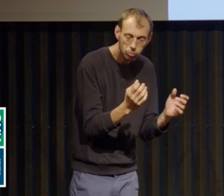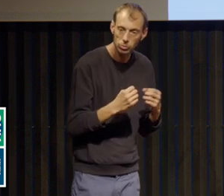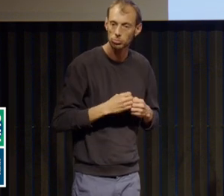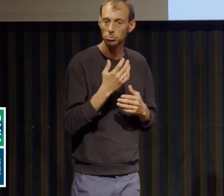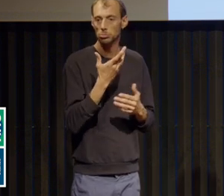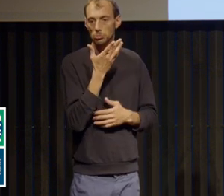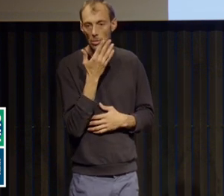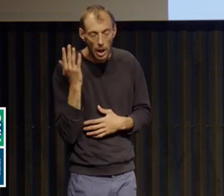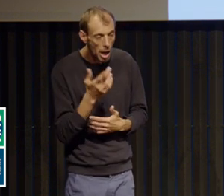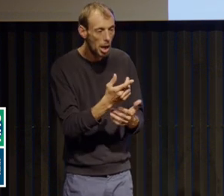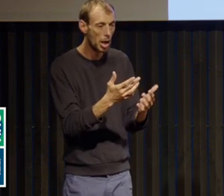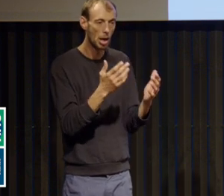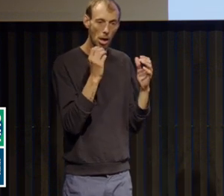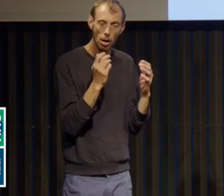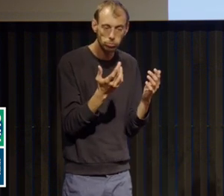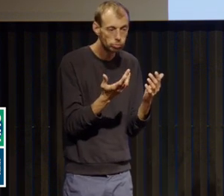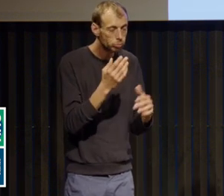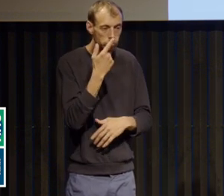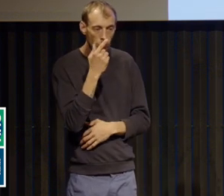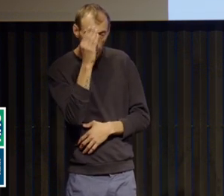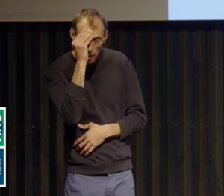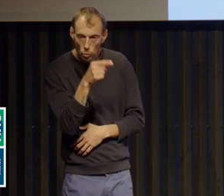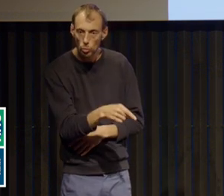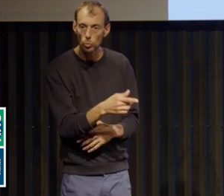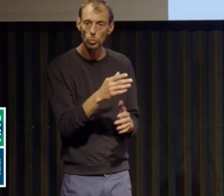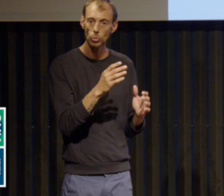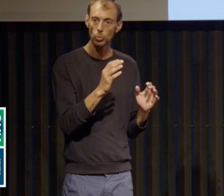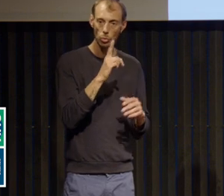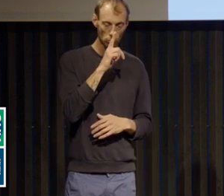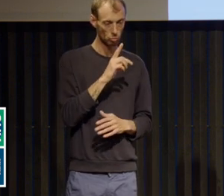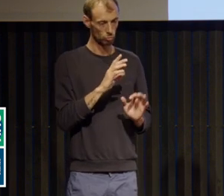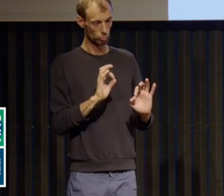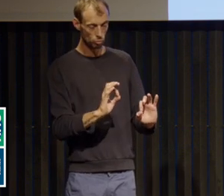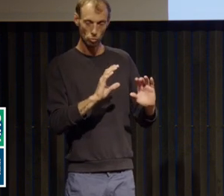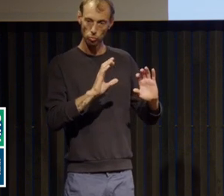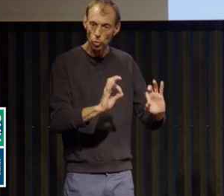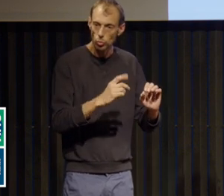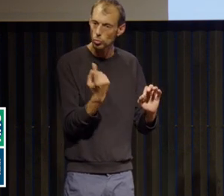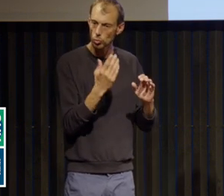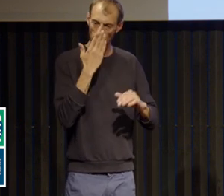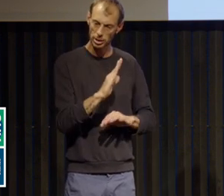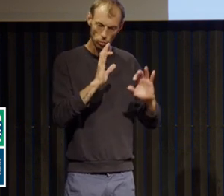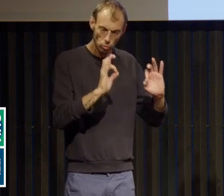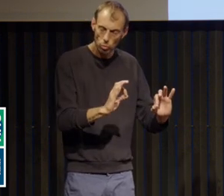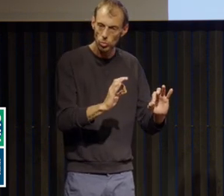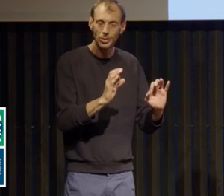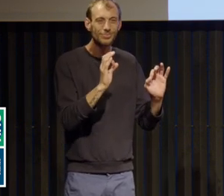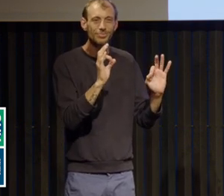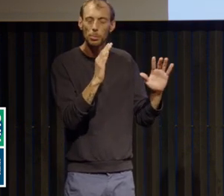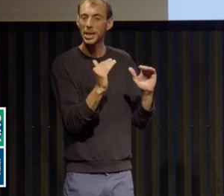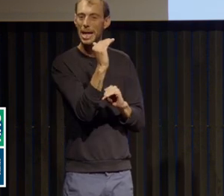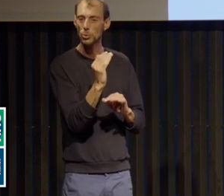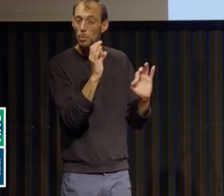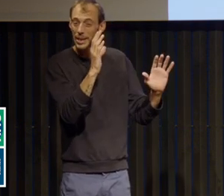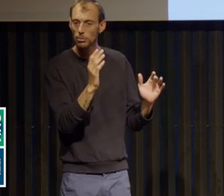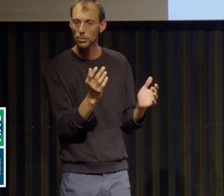agréable, manifestant de la maturité, un positionnement très raisonnable, presque adulte, au sein de la famille. Mais